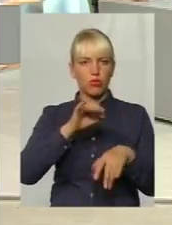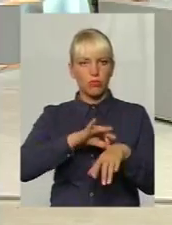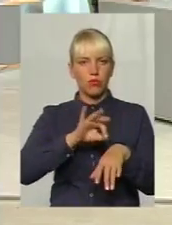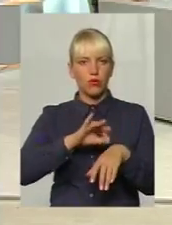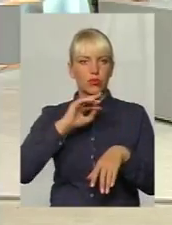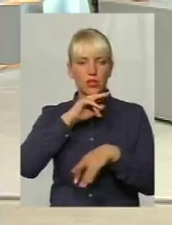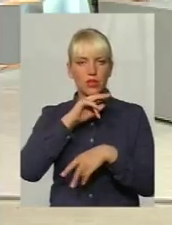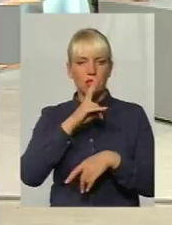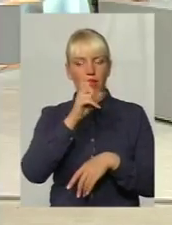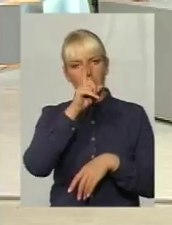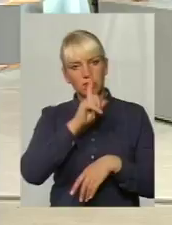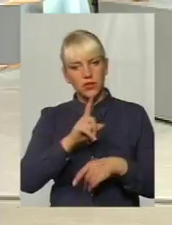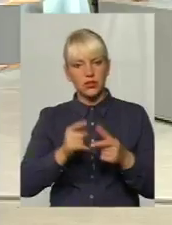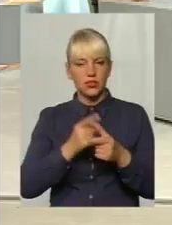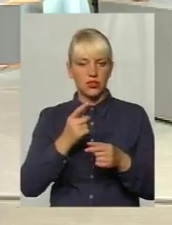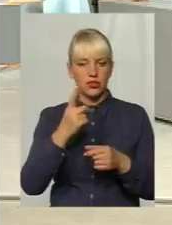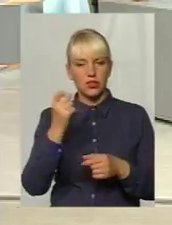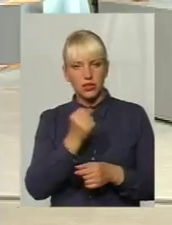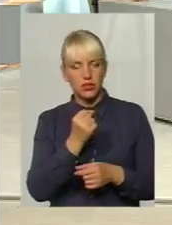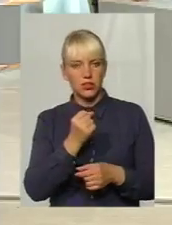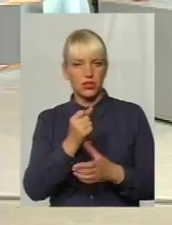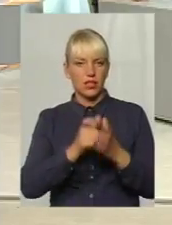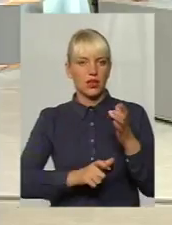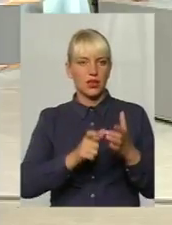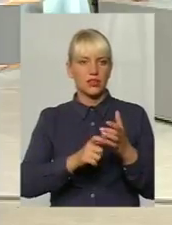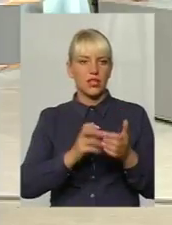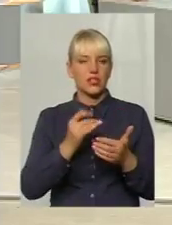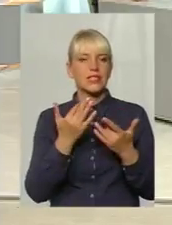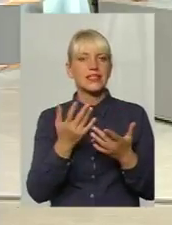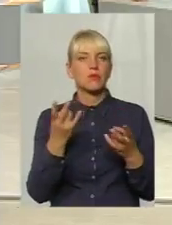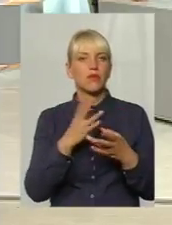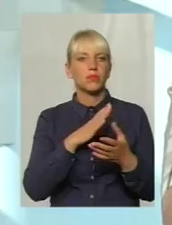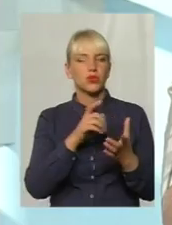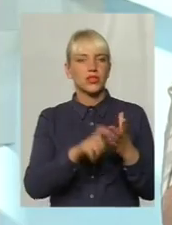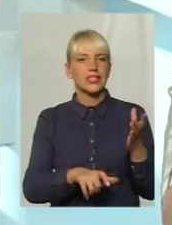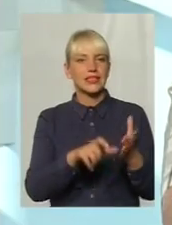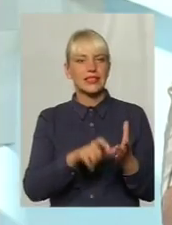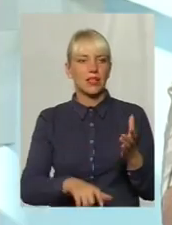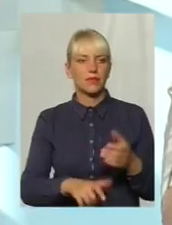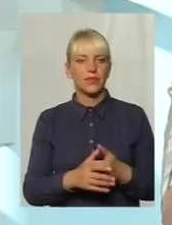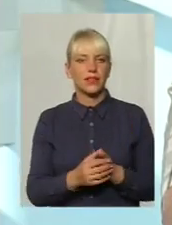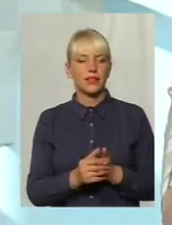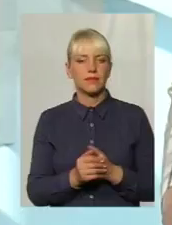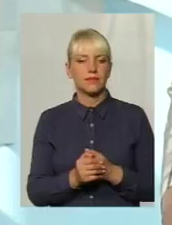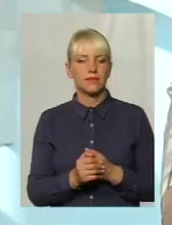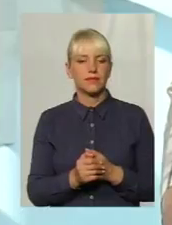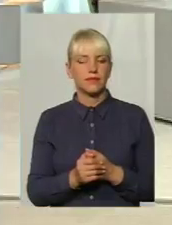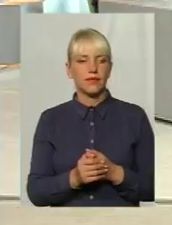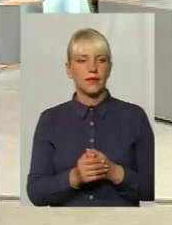місяць чи хаден місяць і тих день? Скільки рецептів повинні рецепт на